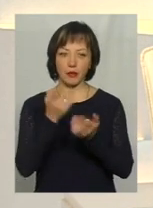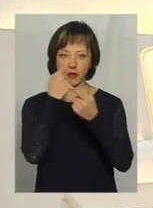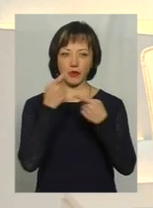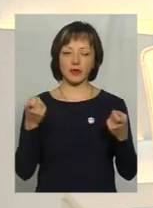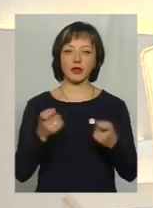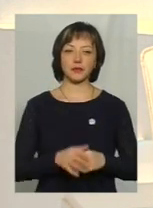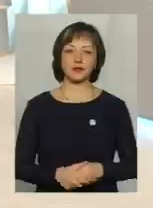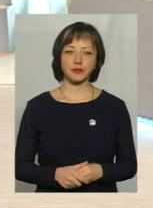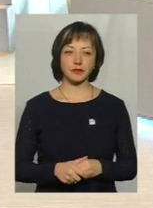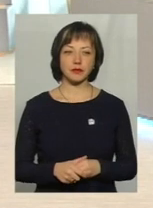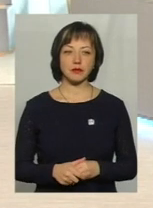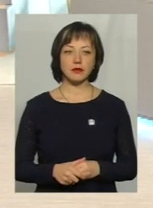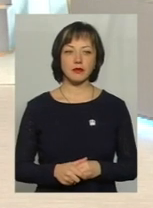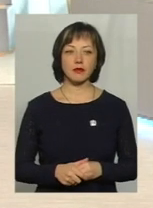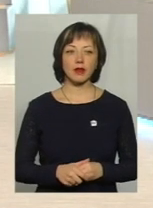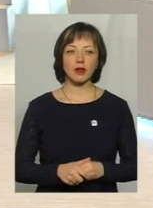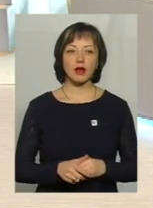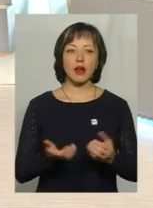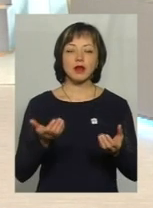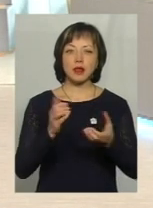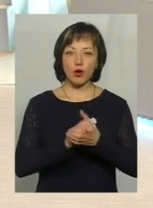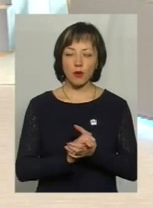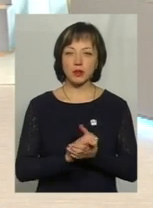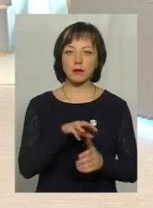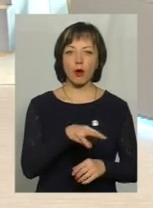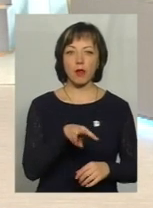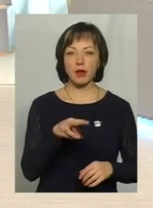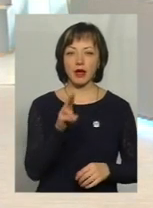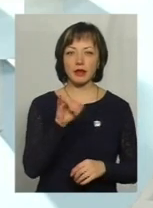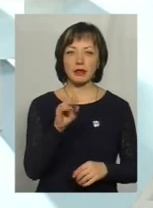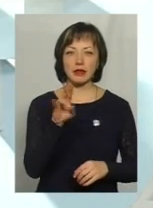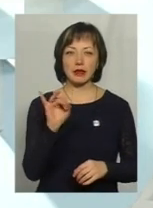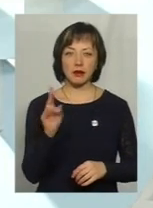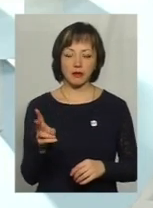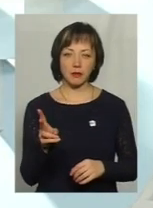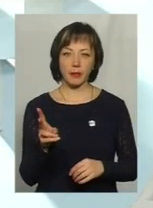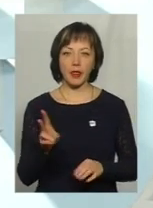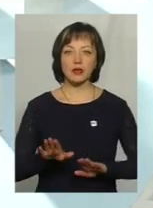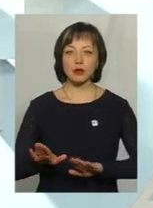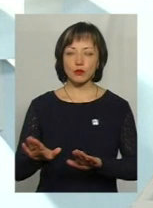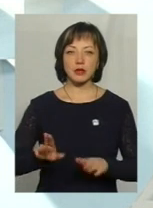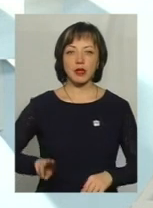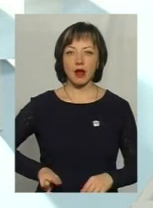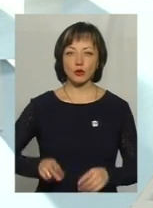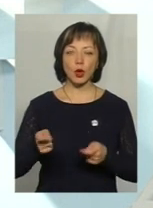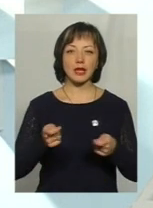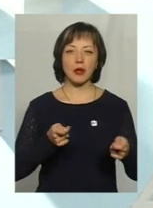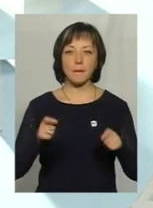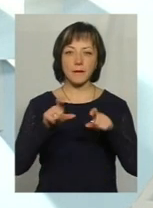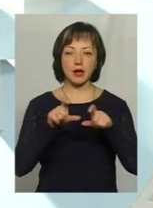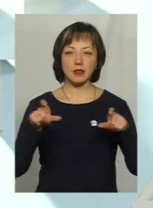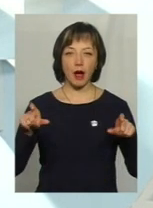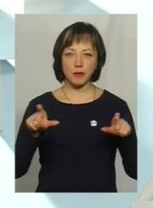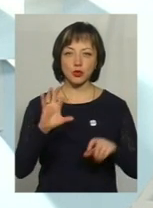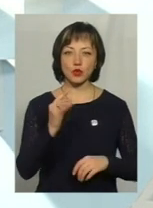А я представляю наших гостей сьогодні. Знайомтеся, Микола Миколаївич Дідик, заступник директора департаменту